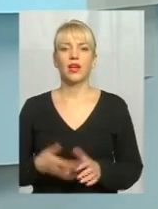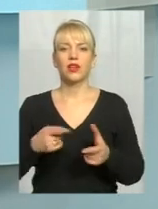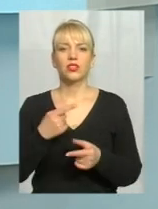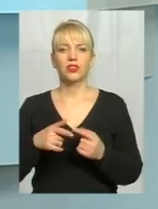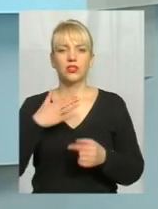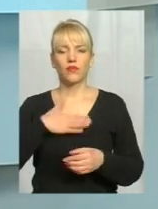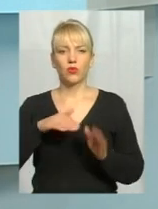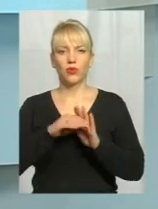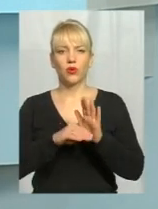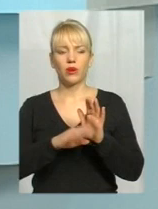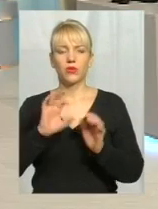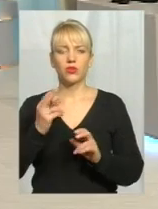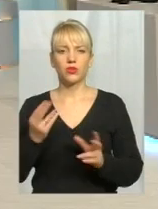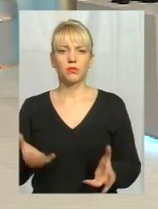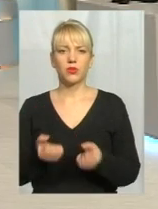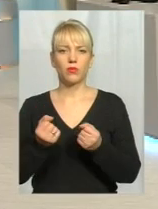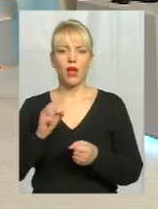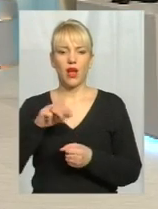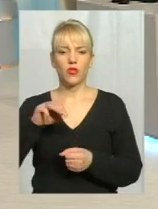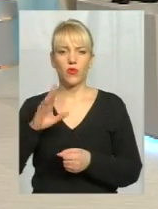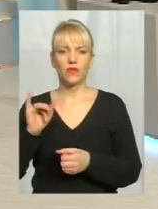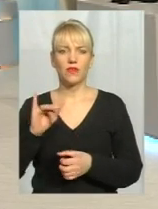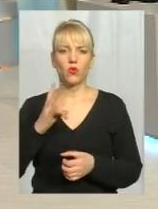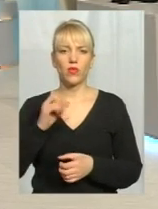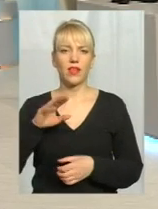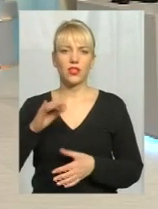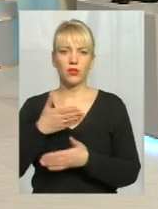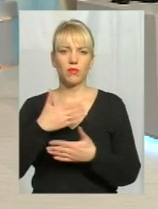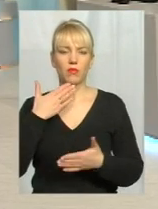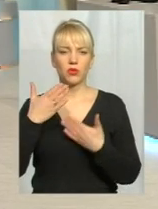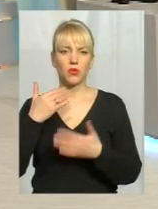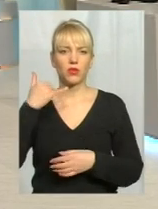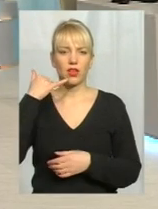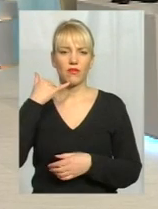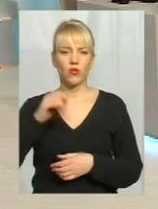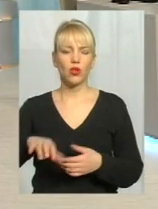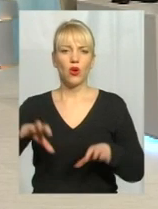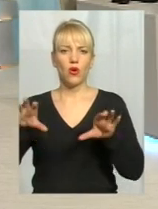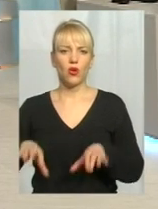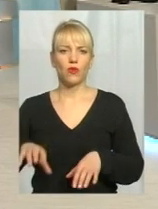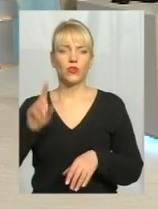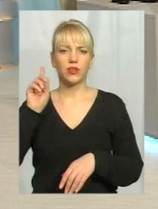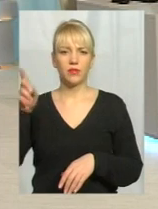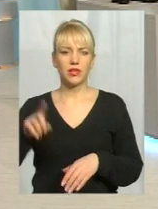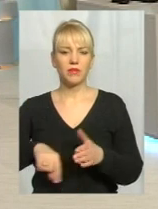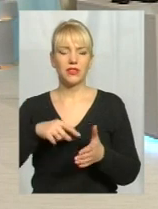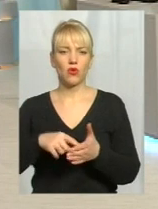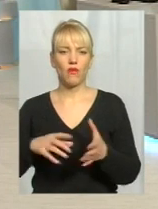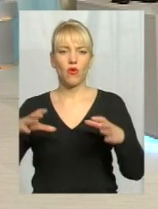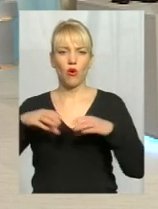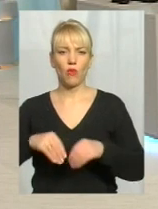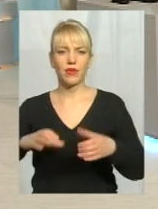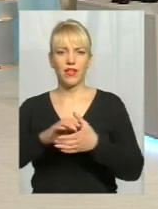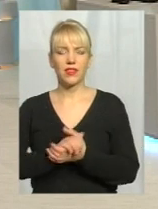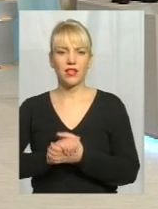задоволені програмою соцпідтримки АТОвці у Нетішині? Ми поспілкуємося телефоном із головою тамтешнього міського об'єднання воїнів